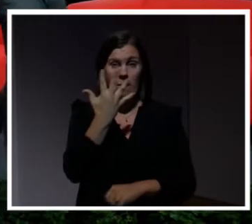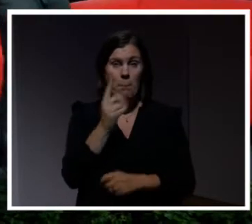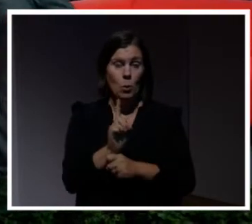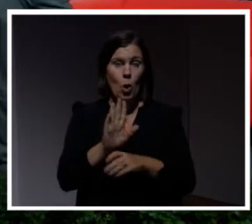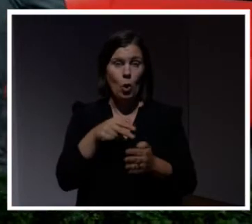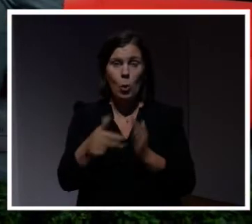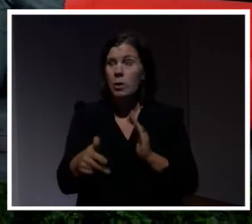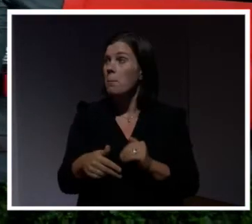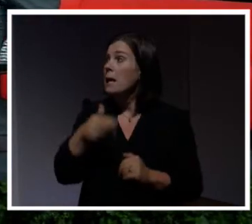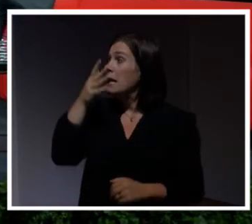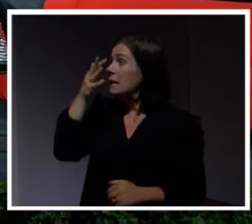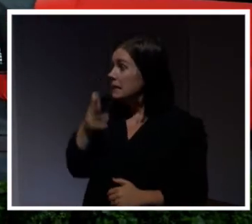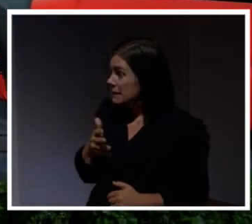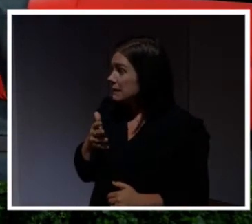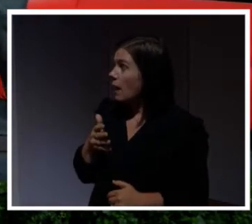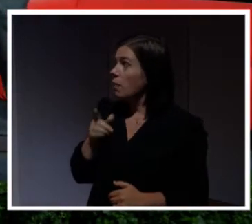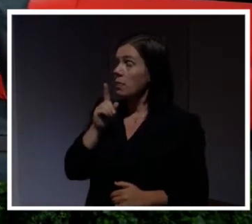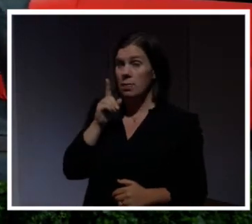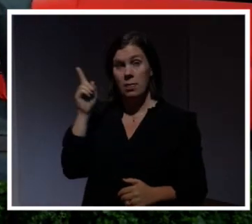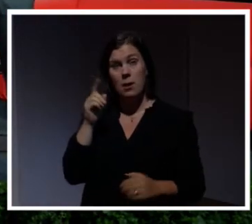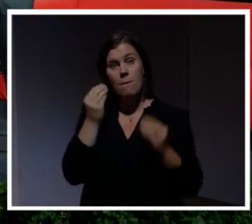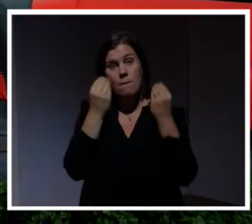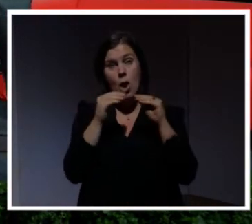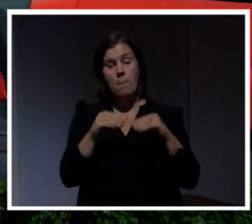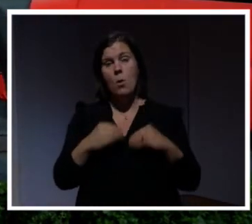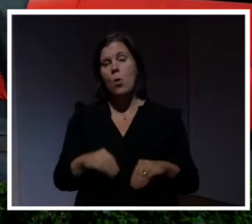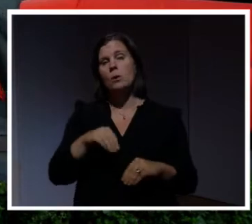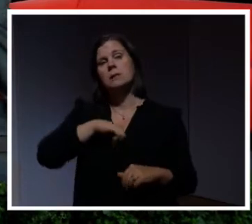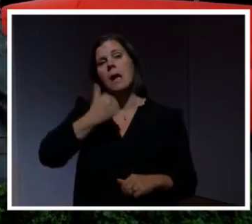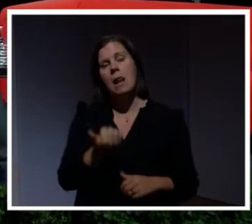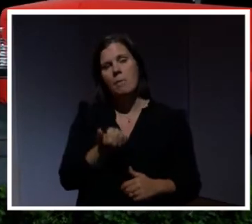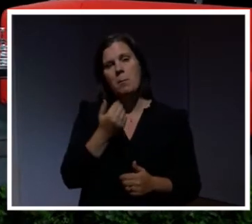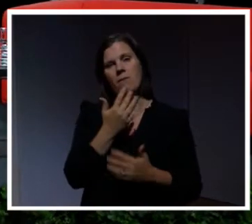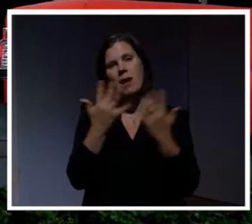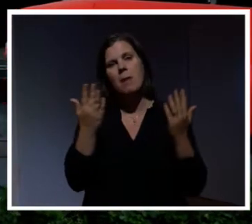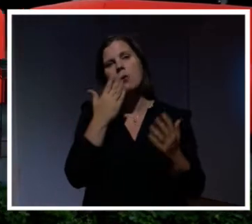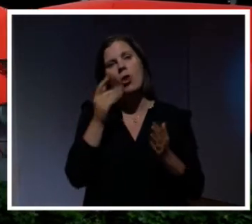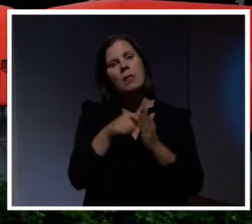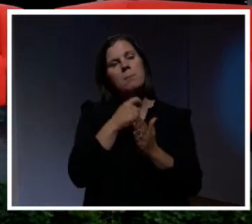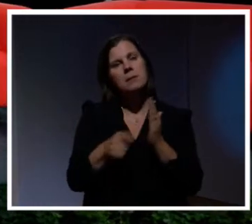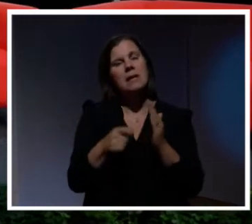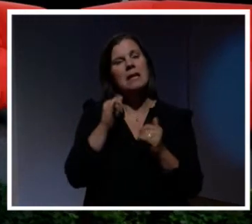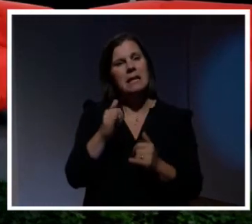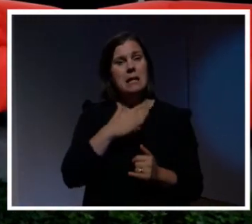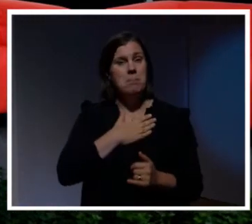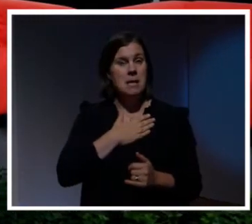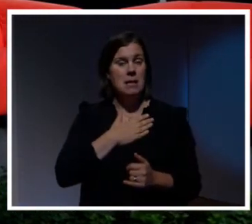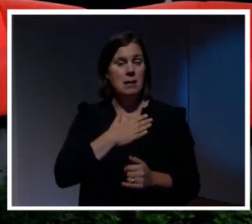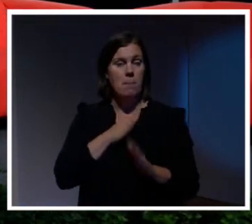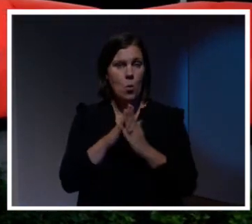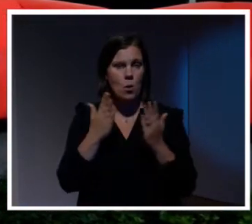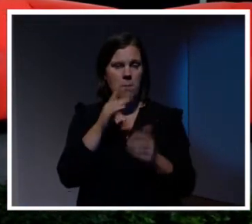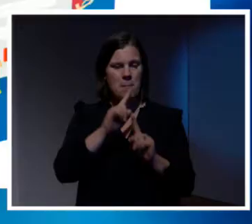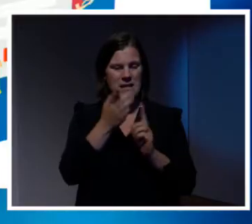Den där listan däremot, den ska ni ju såklart fylla på själva med fler bra tips. Och de hittar ni i Bli säkerboken. Den som på